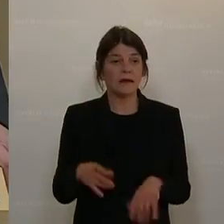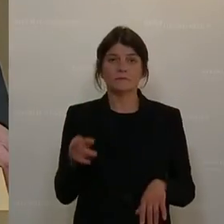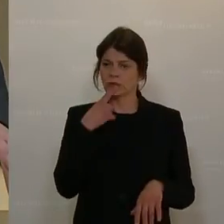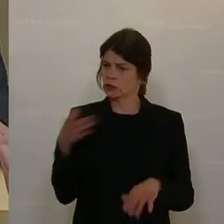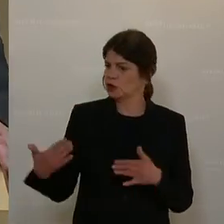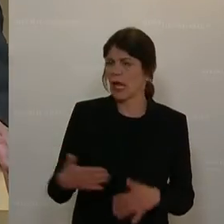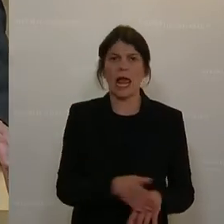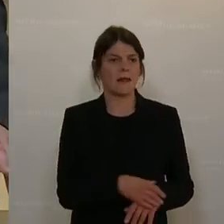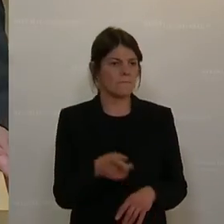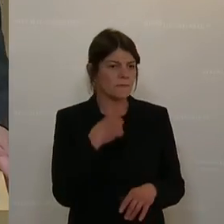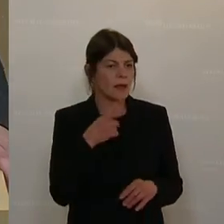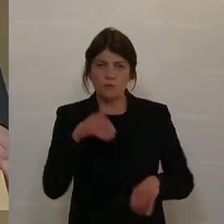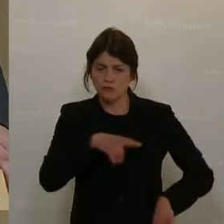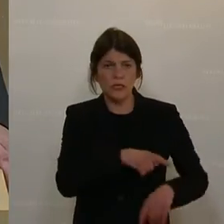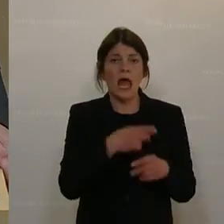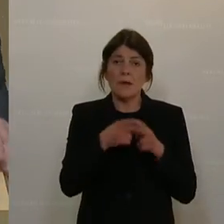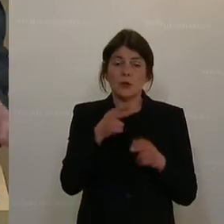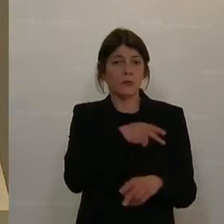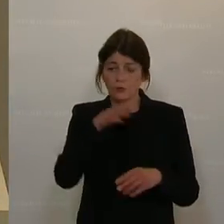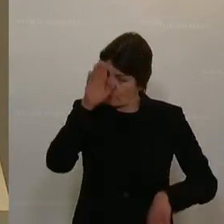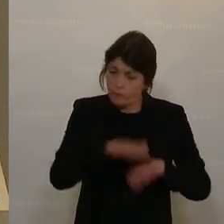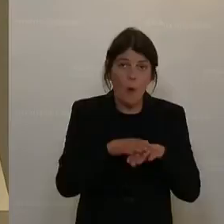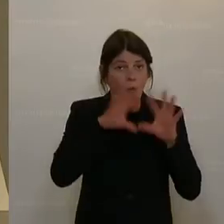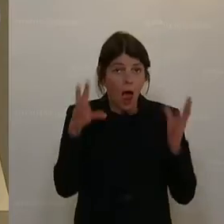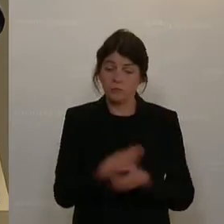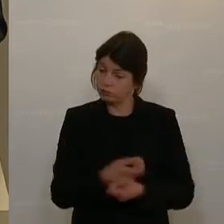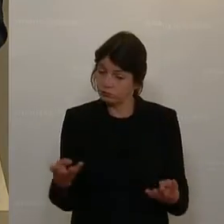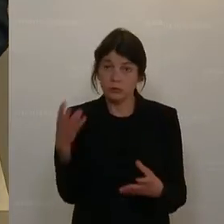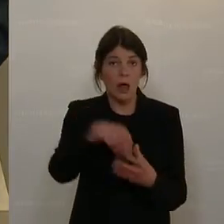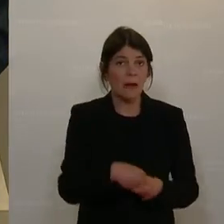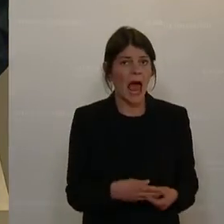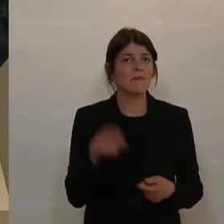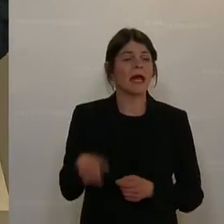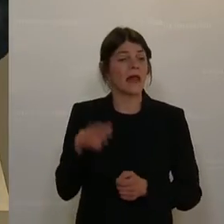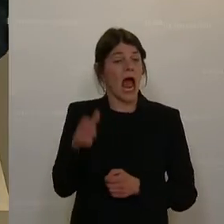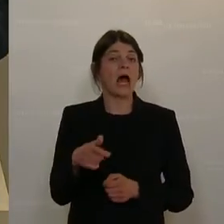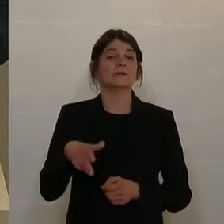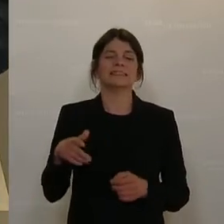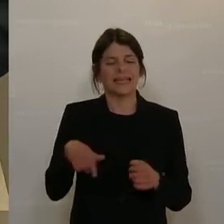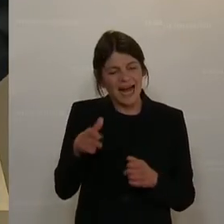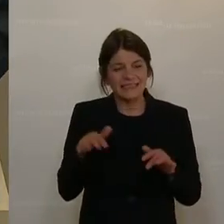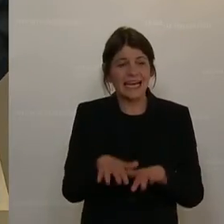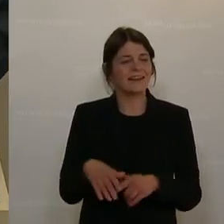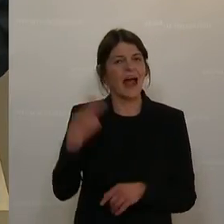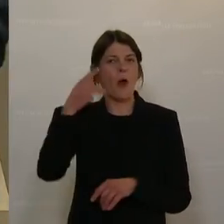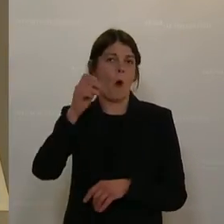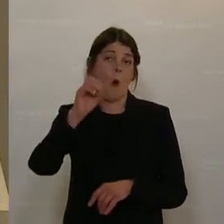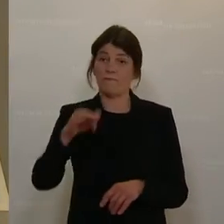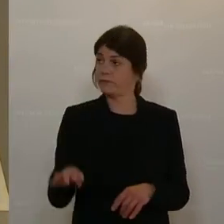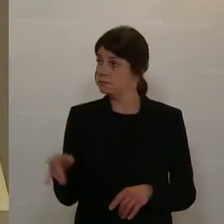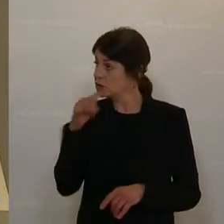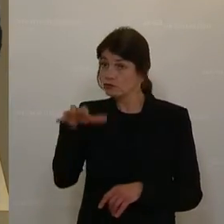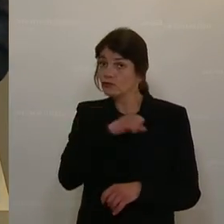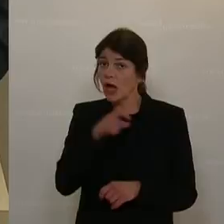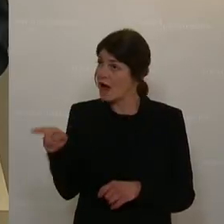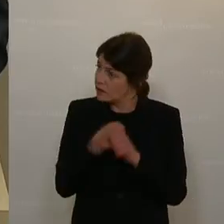muss rasch volles Potenzial entfalten. Da hatte der Generalsekretär Karl-Heinz Kopf sich anscheinend doch nicht durchgesetzt. Gerade das